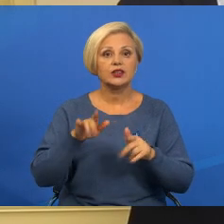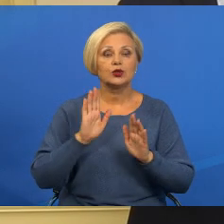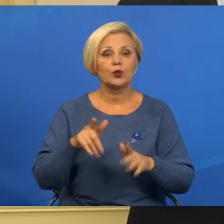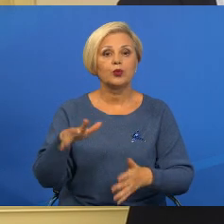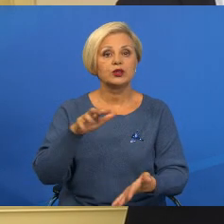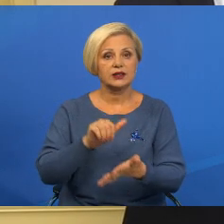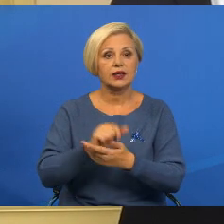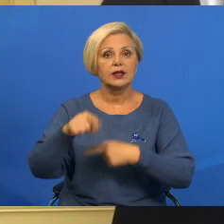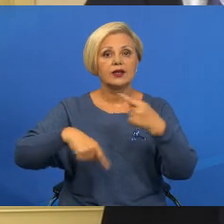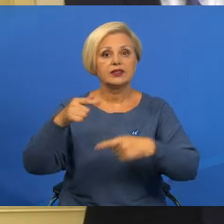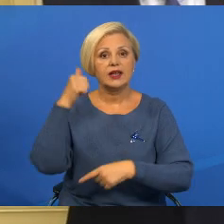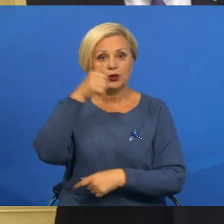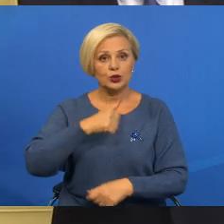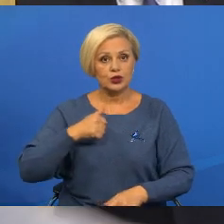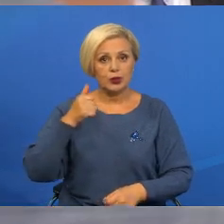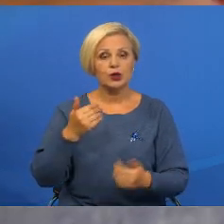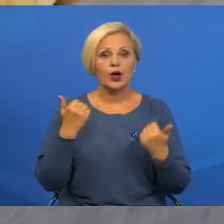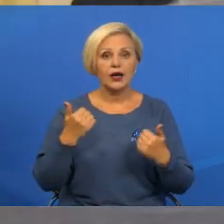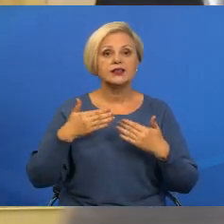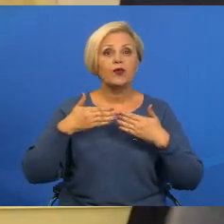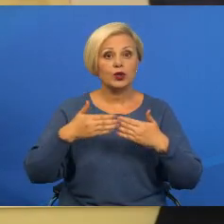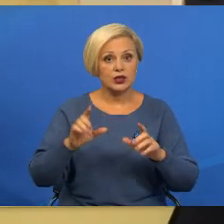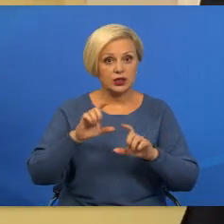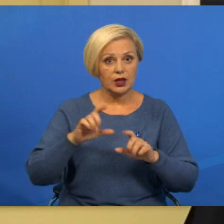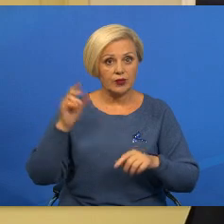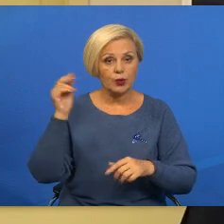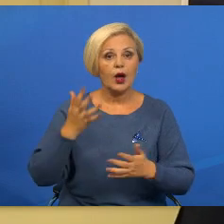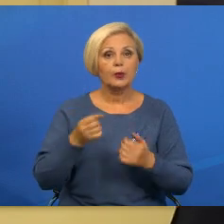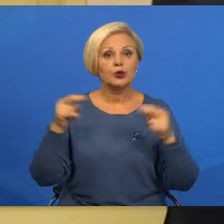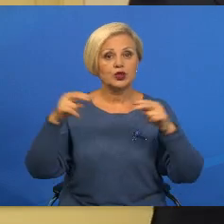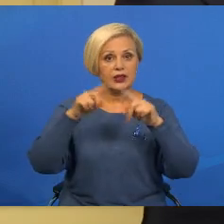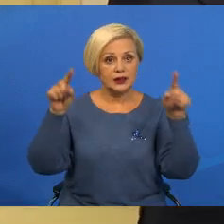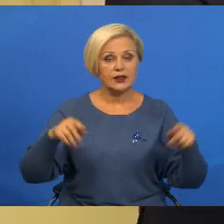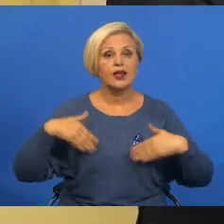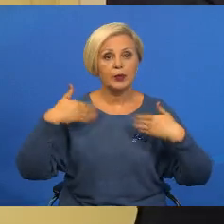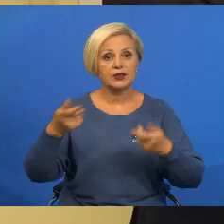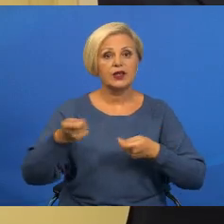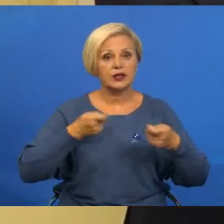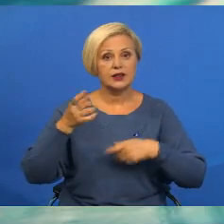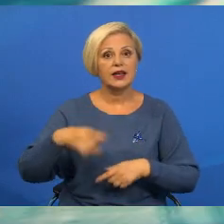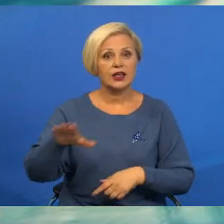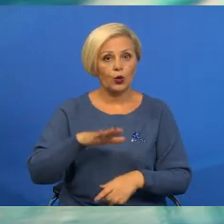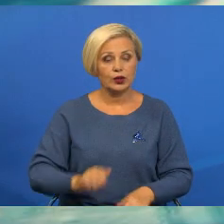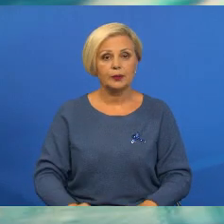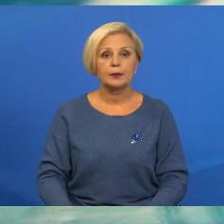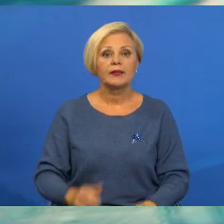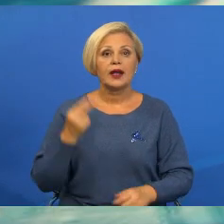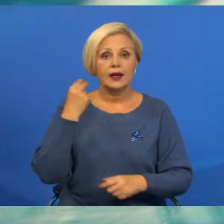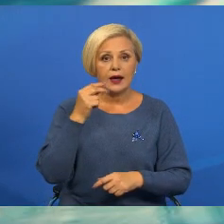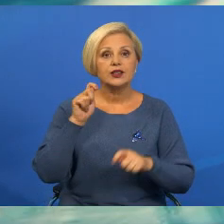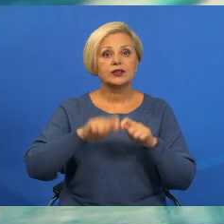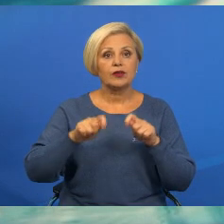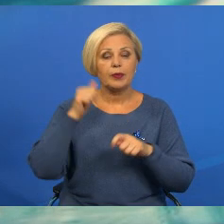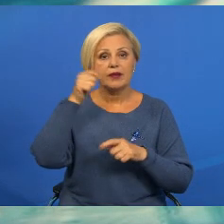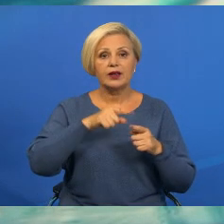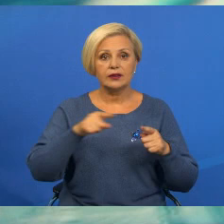у нее заняты на будущий год. А сегодняшние выпускники отримали посвящение и венчование от керавника региона. Якость проверенная